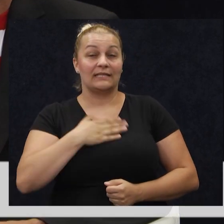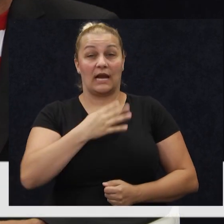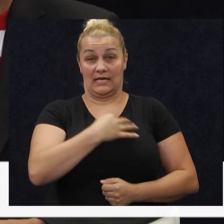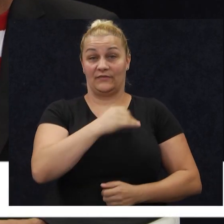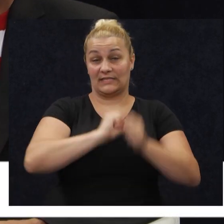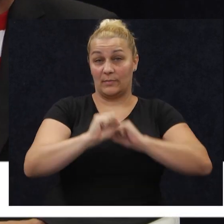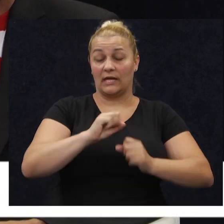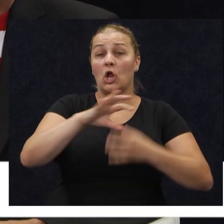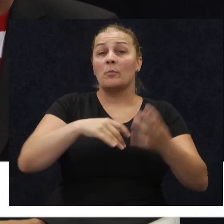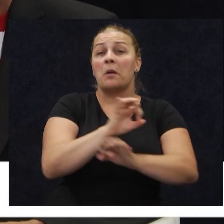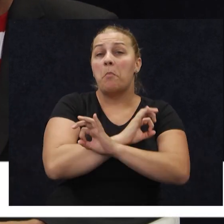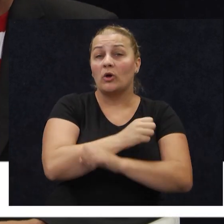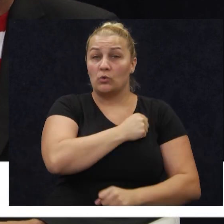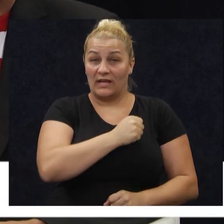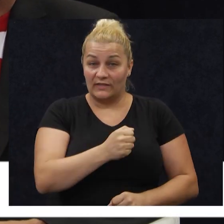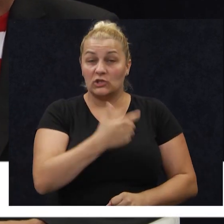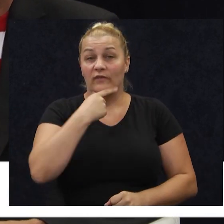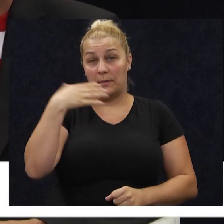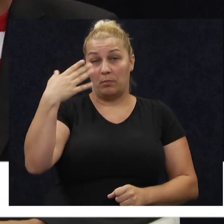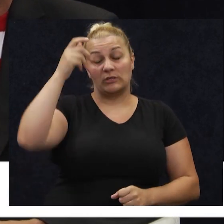Pogledajte Hrvatskih vitezova